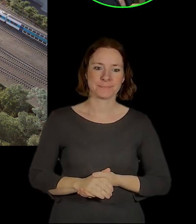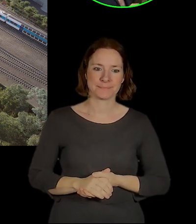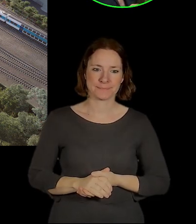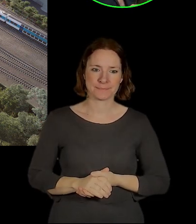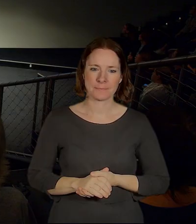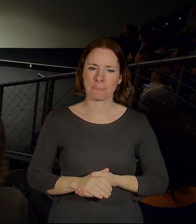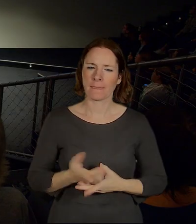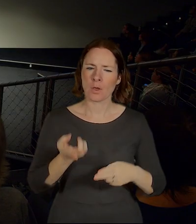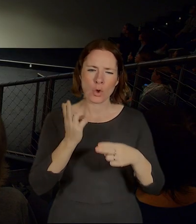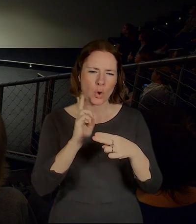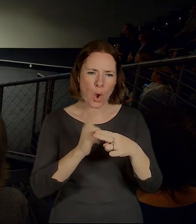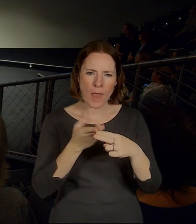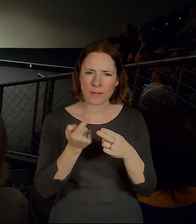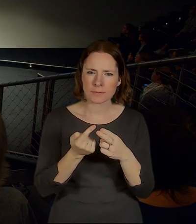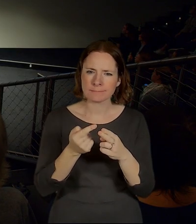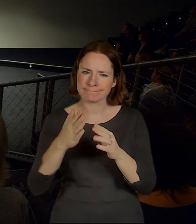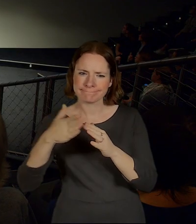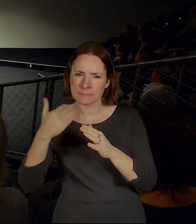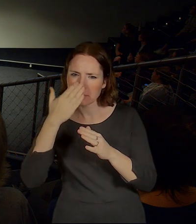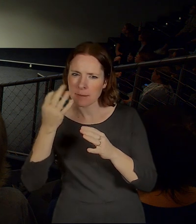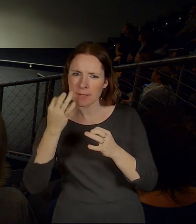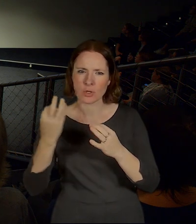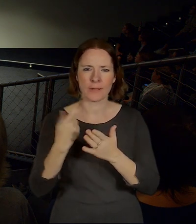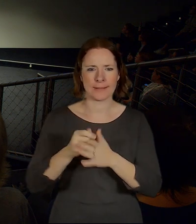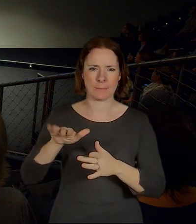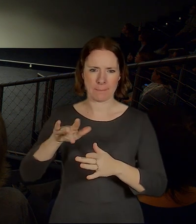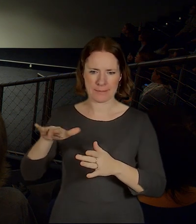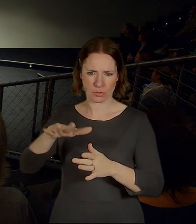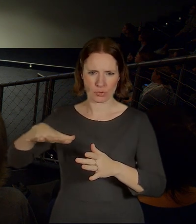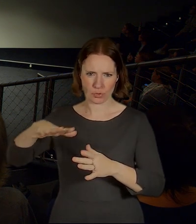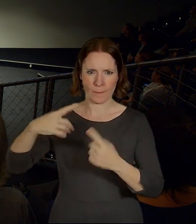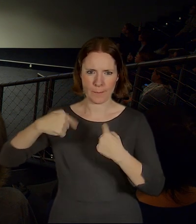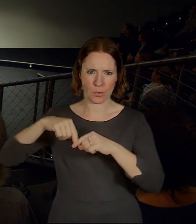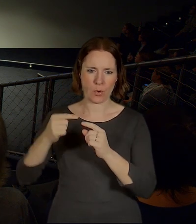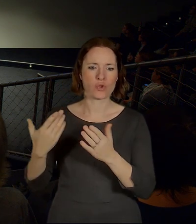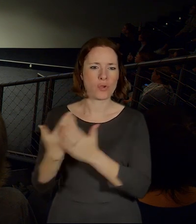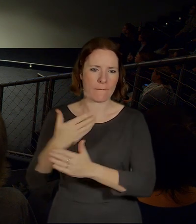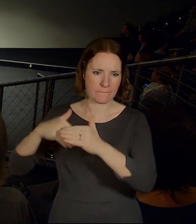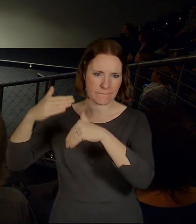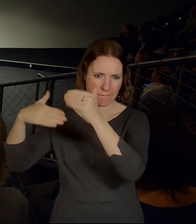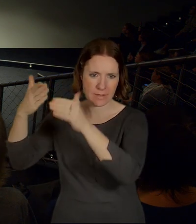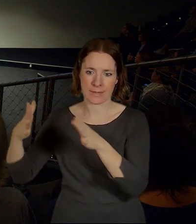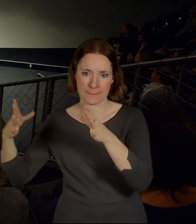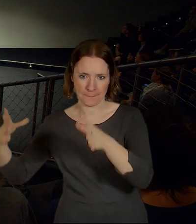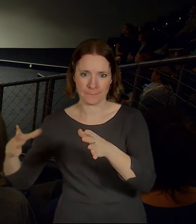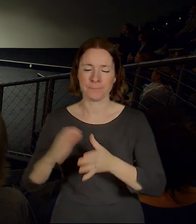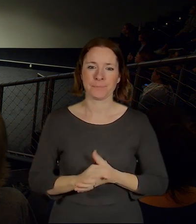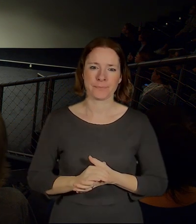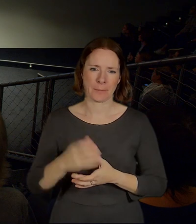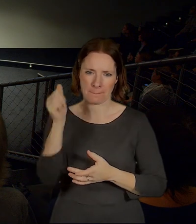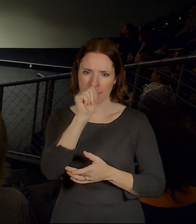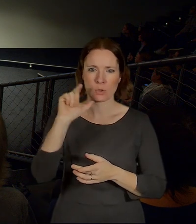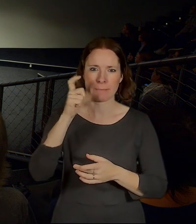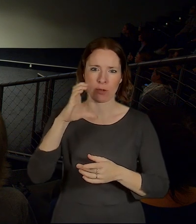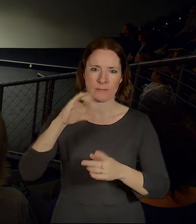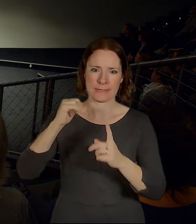Tady tohle je konec toho rozvojového územu, zemí toho nově zdevelopovaného území Smíchov City, tohle je že